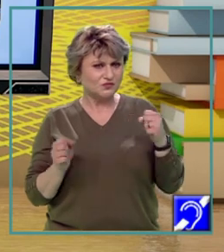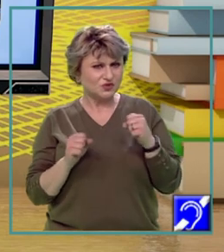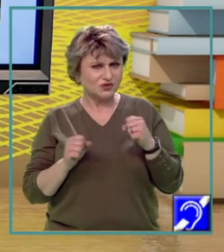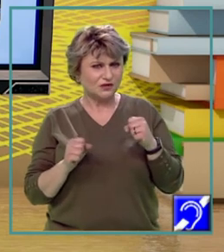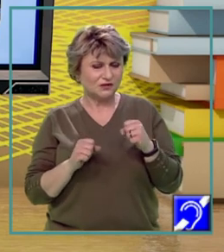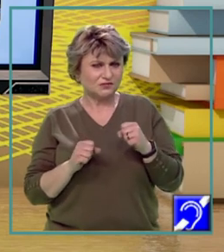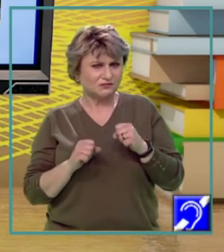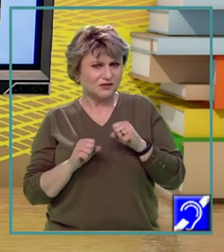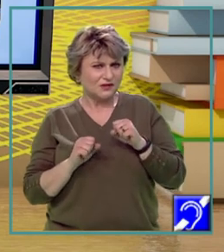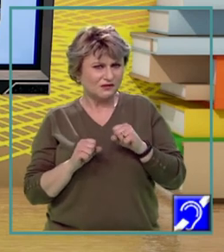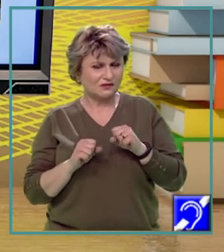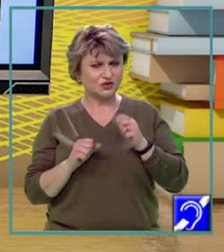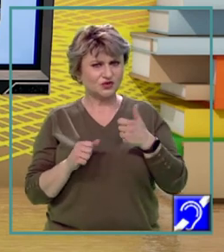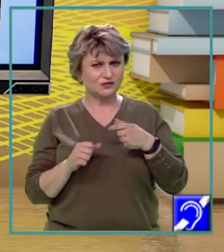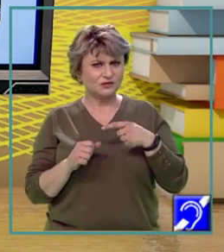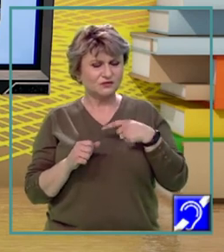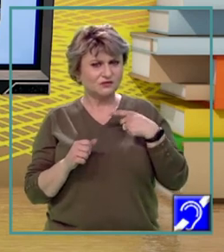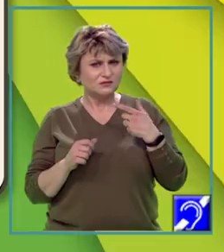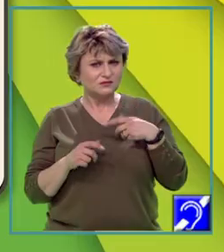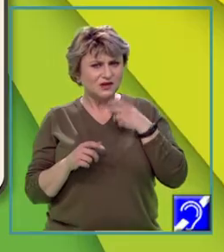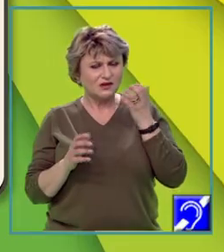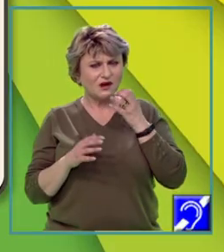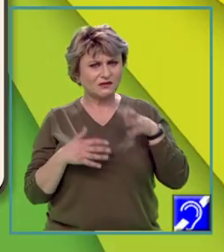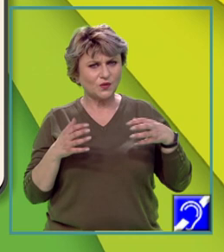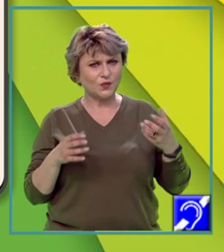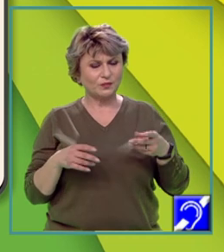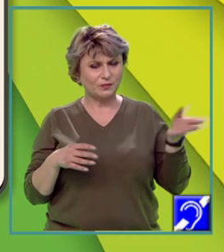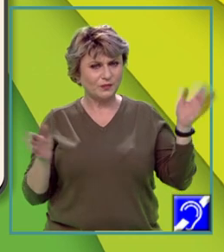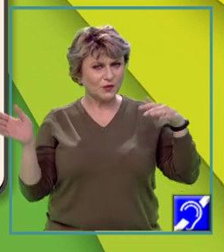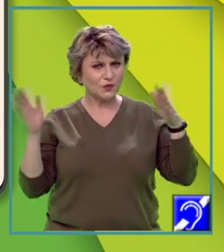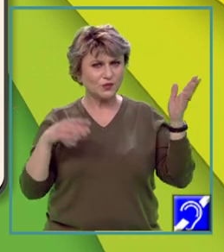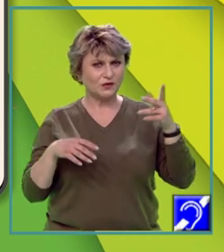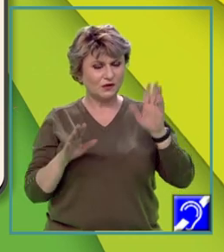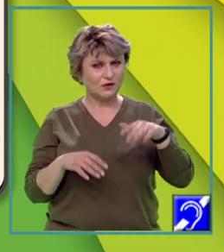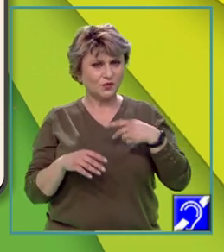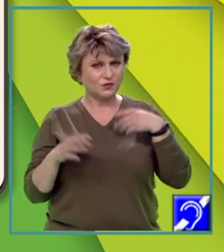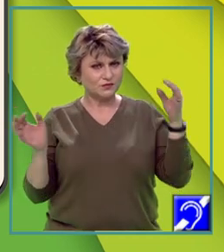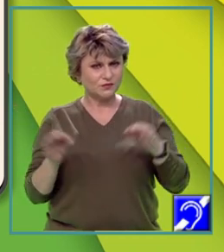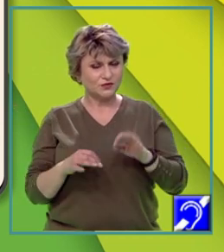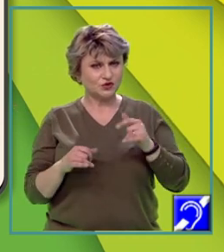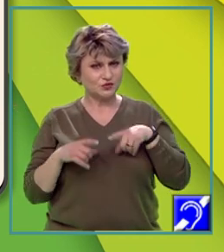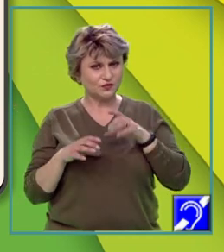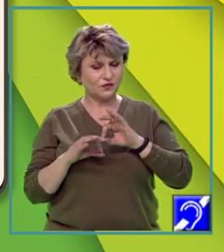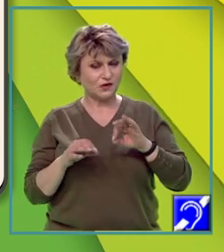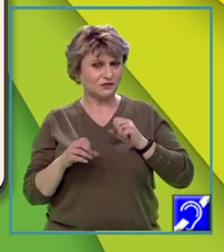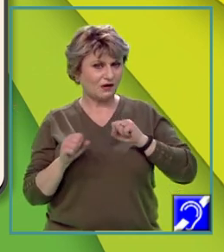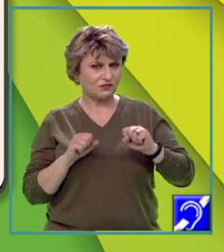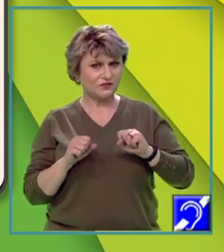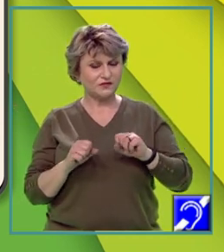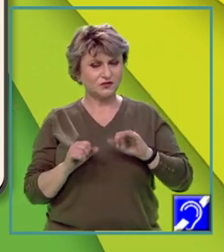zăpezi de lungă durată. Predomină pădurile de conifere. Solurile au o fertilitate redusă și sunt foarte acide.